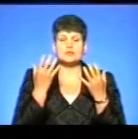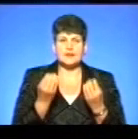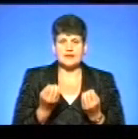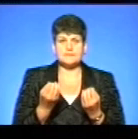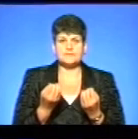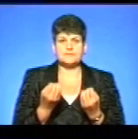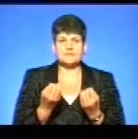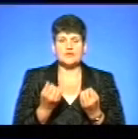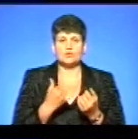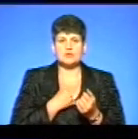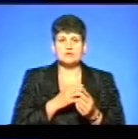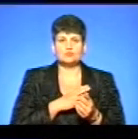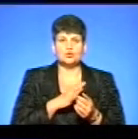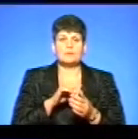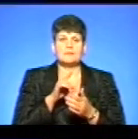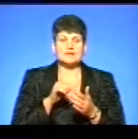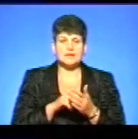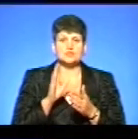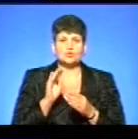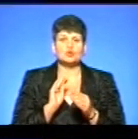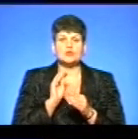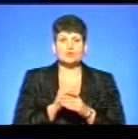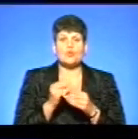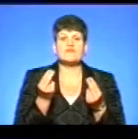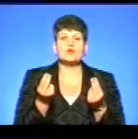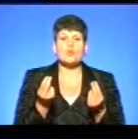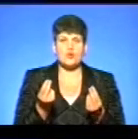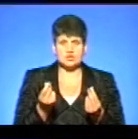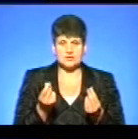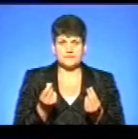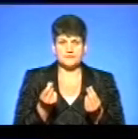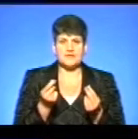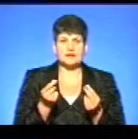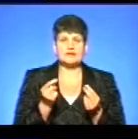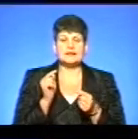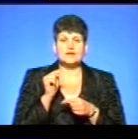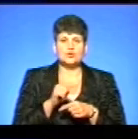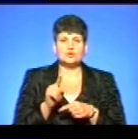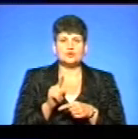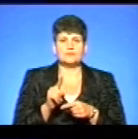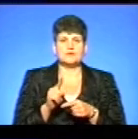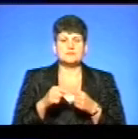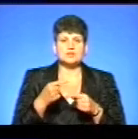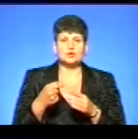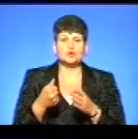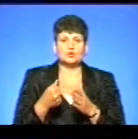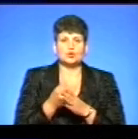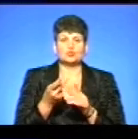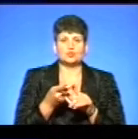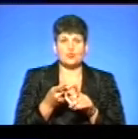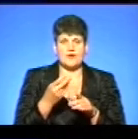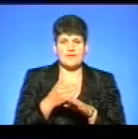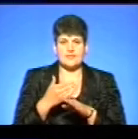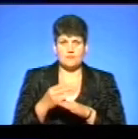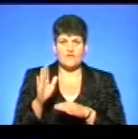у нас було запитання, чи будуть додаткові кошти для того, щоб ми дійшли до другого етапу, це до вересня місяця.